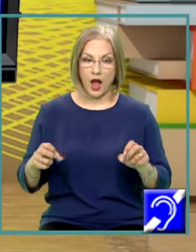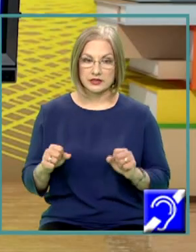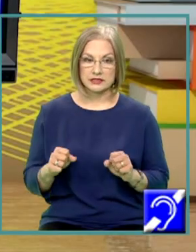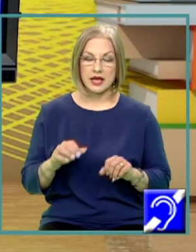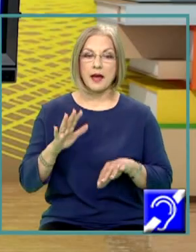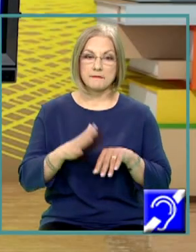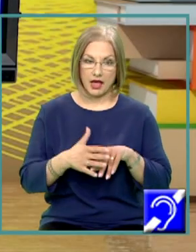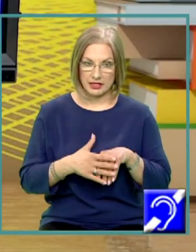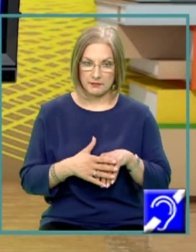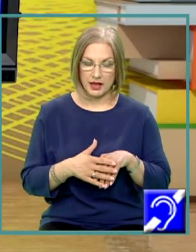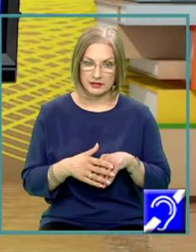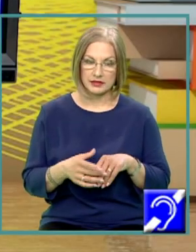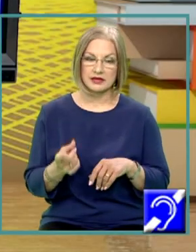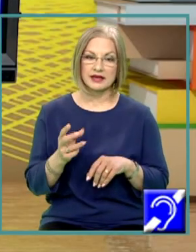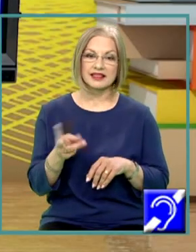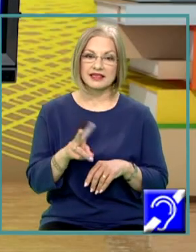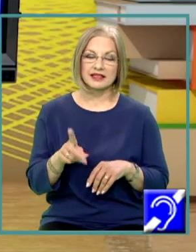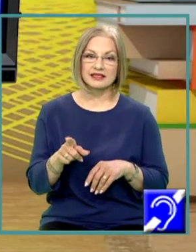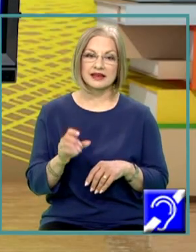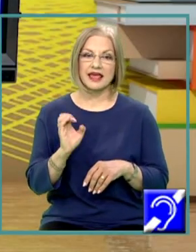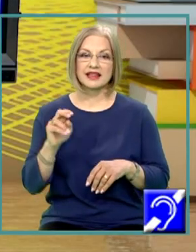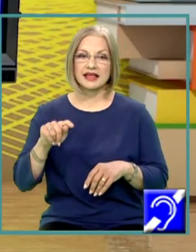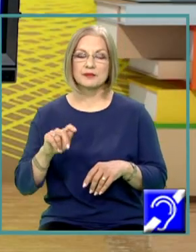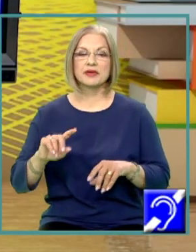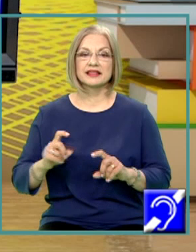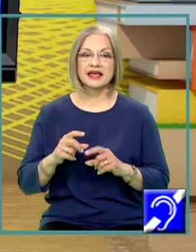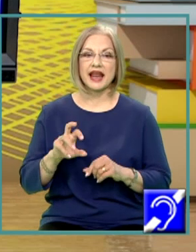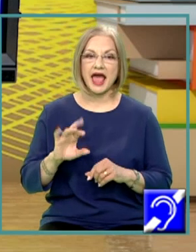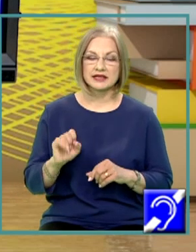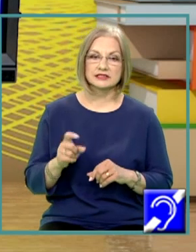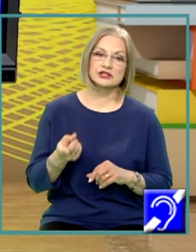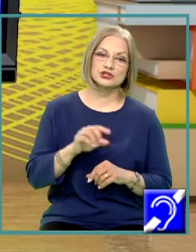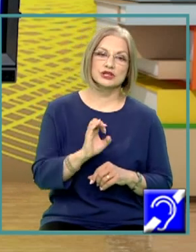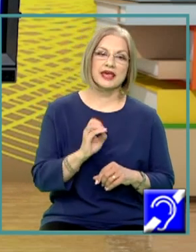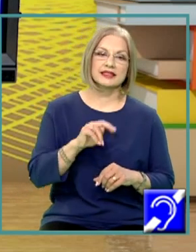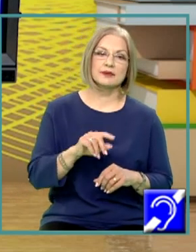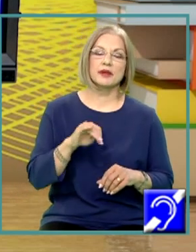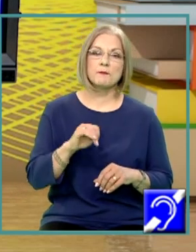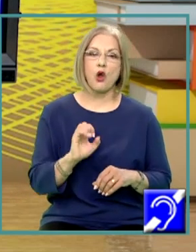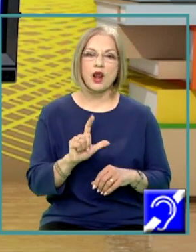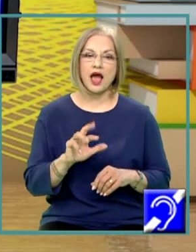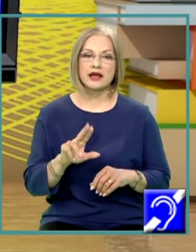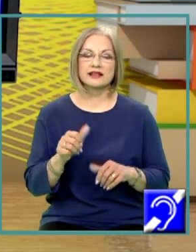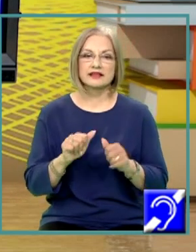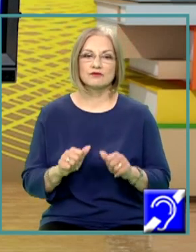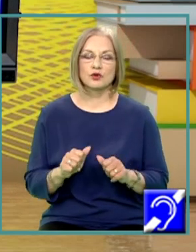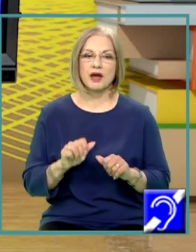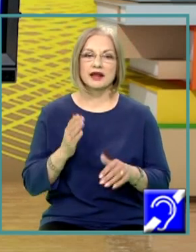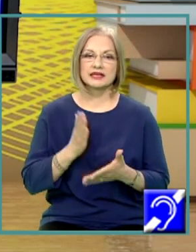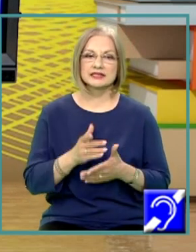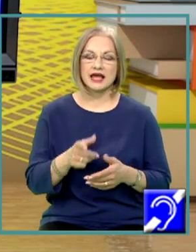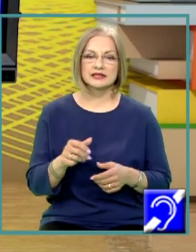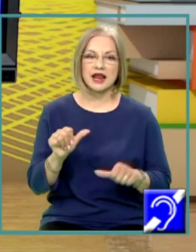matematică dintre entalpia de reacție și entalpiile molare de formare standard a